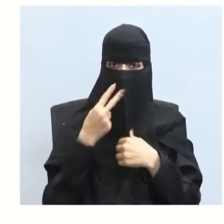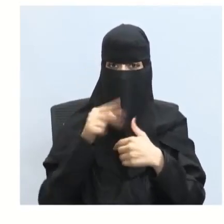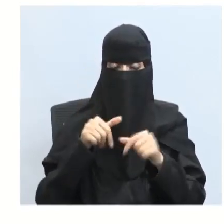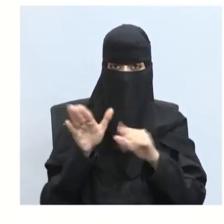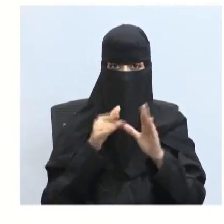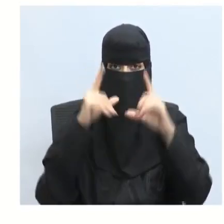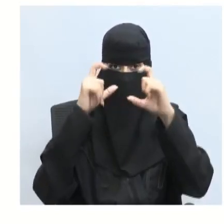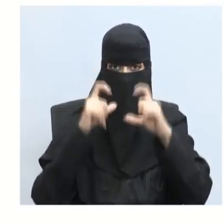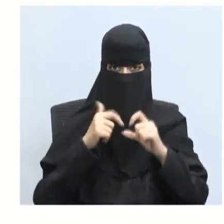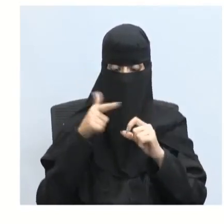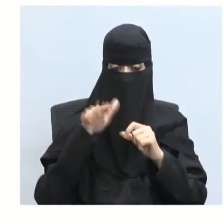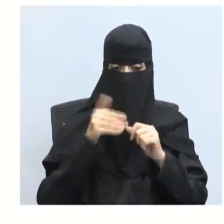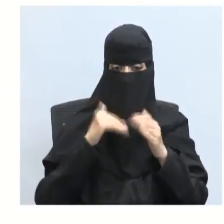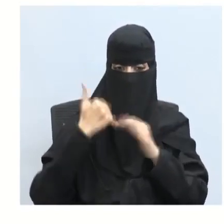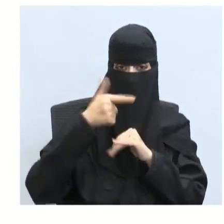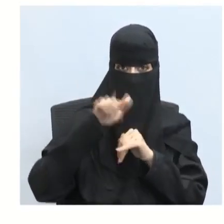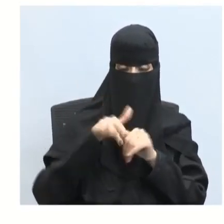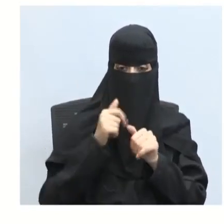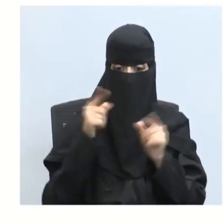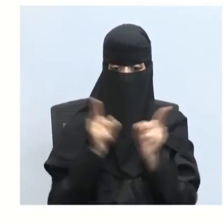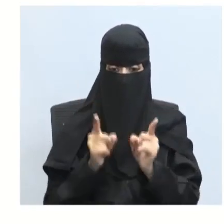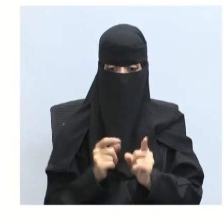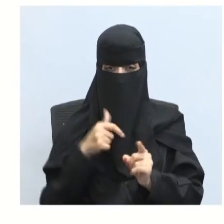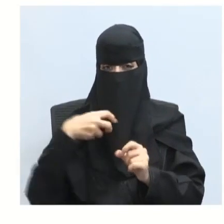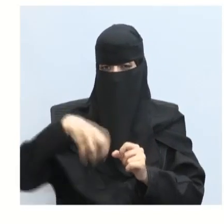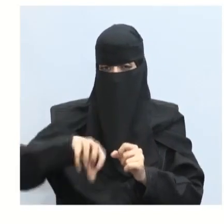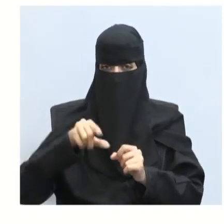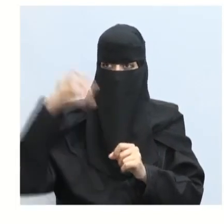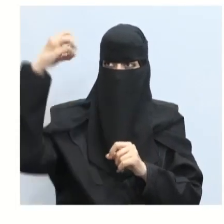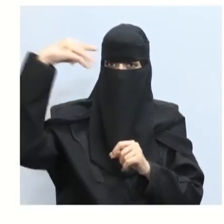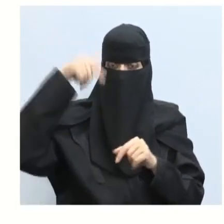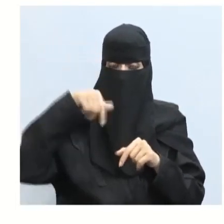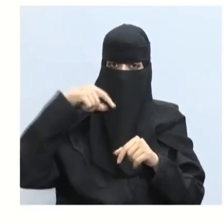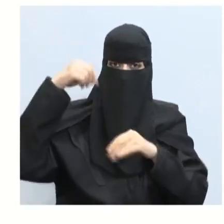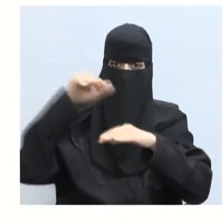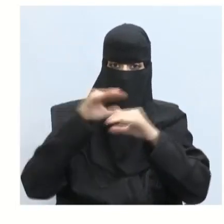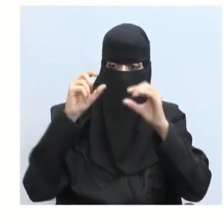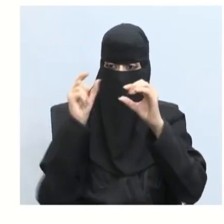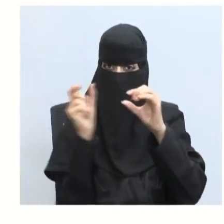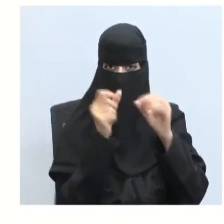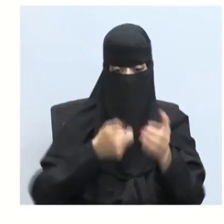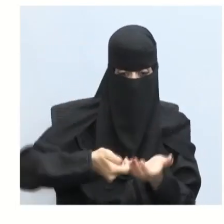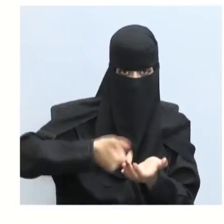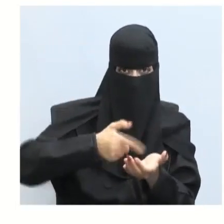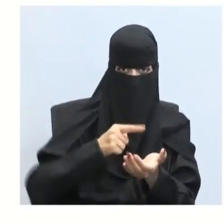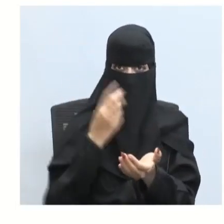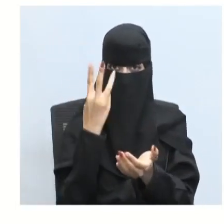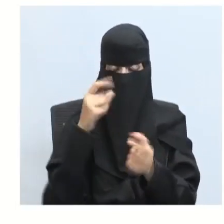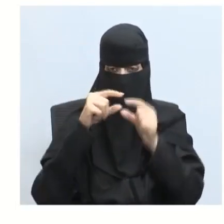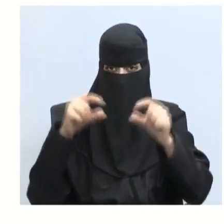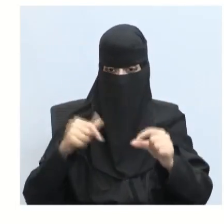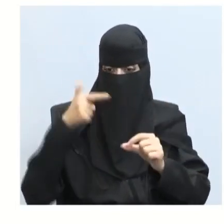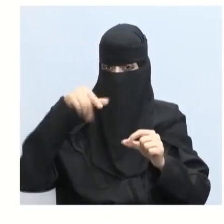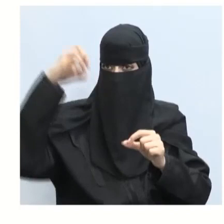هذه الصورة من الصورة التالية حدد نوع الضوء الذي سلط على حجر النرد في الحالات الثلاث وما